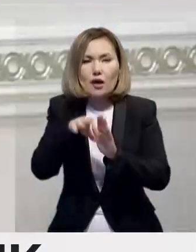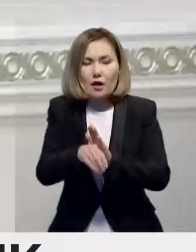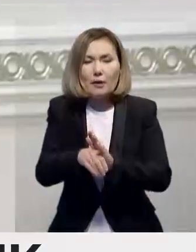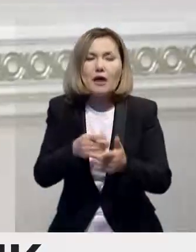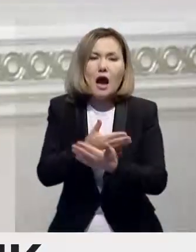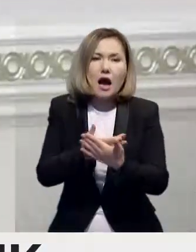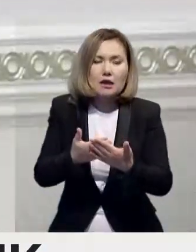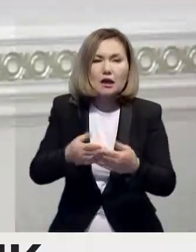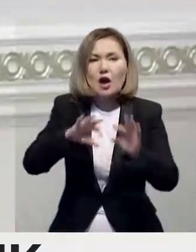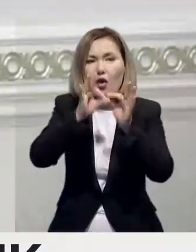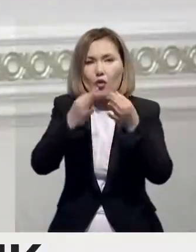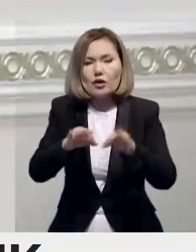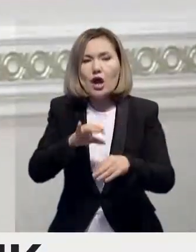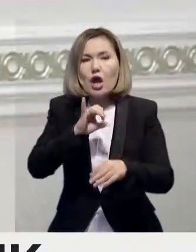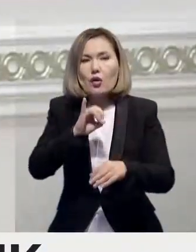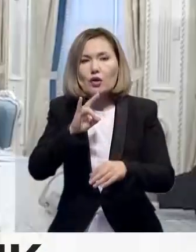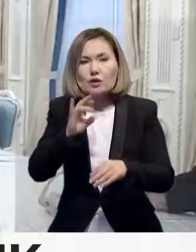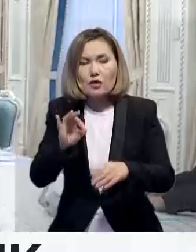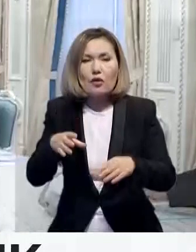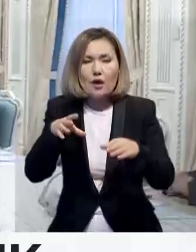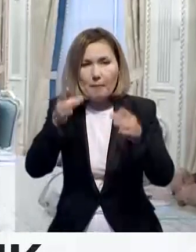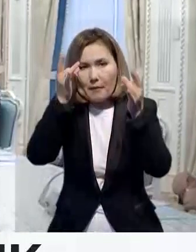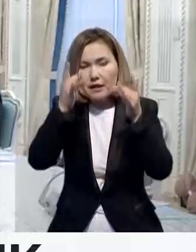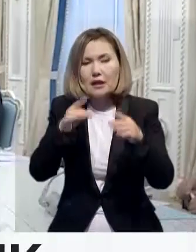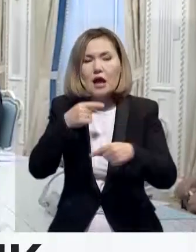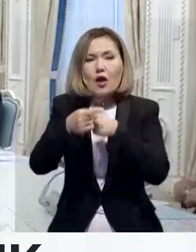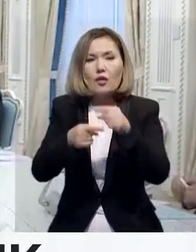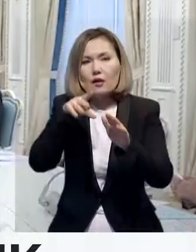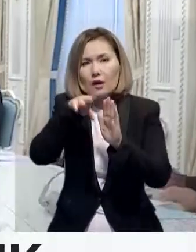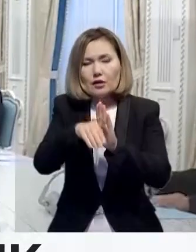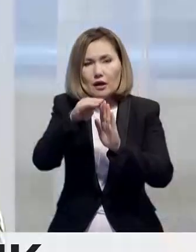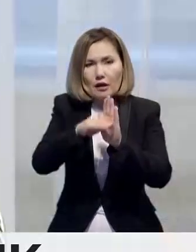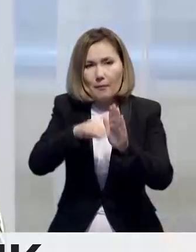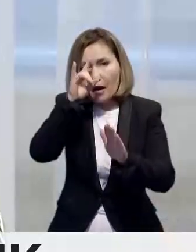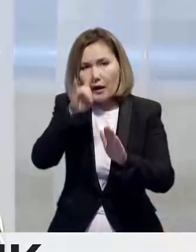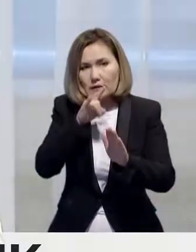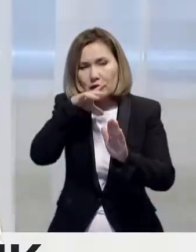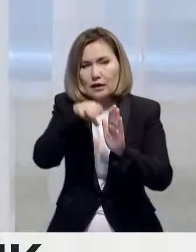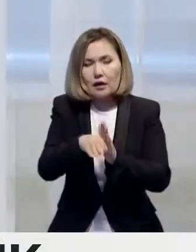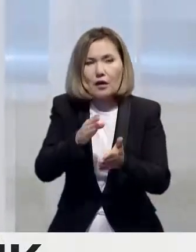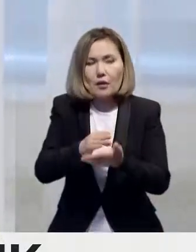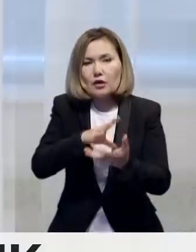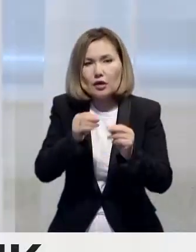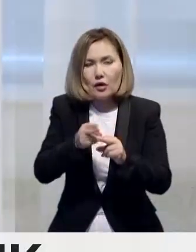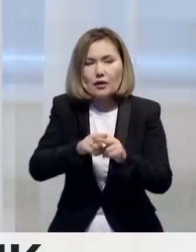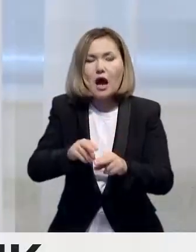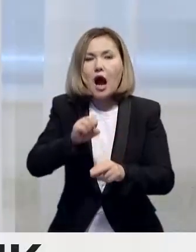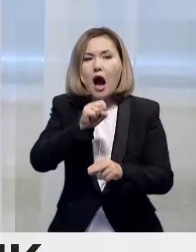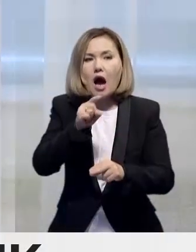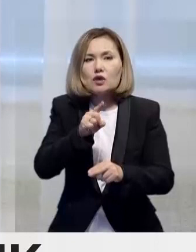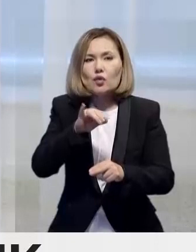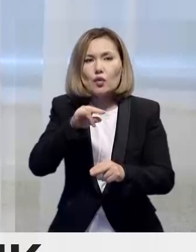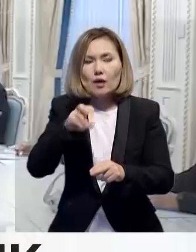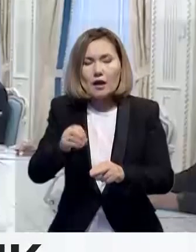қоршағын өрі ЮНЕСКА-ның материалдығы емес мәдени мұралар тізіміне енді. Бүгін ағырда да Одри Азуле Қасым Жомар